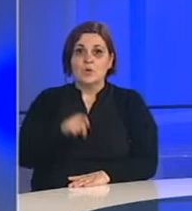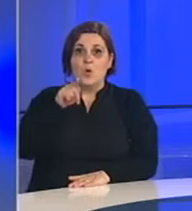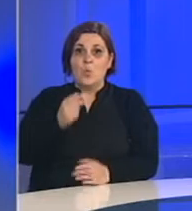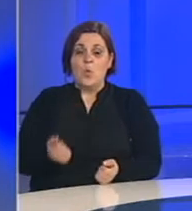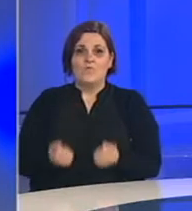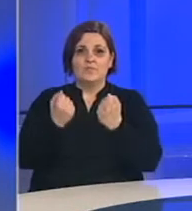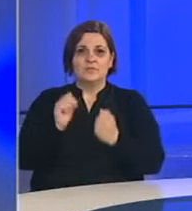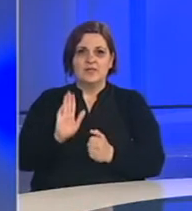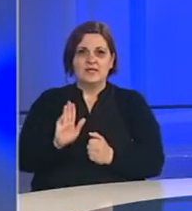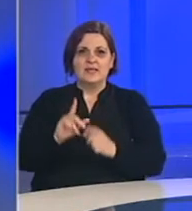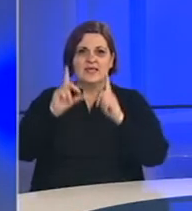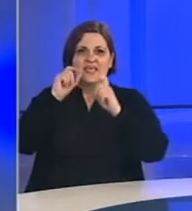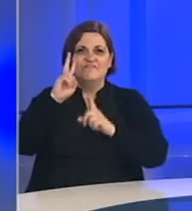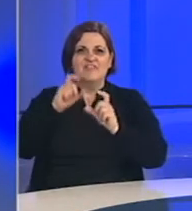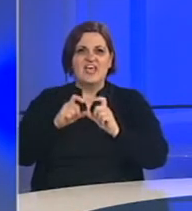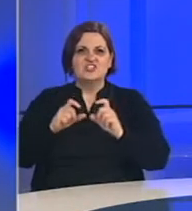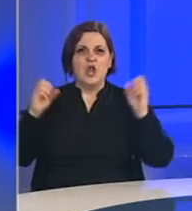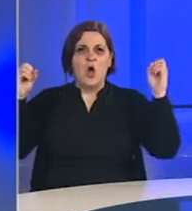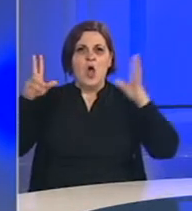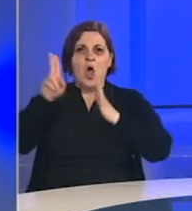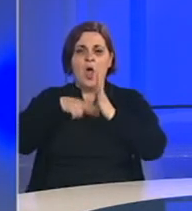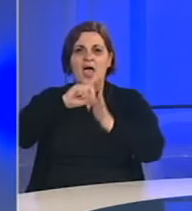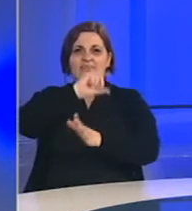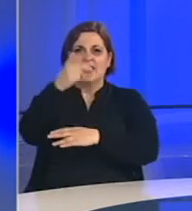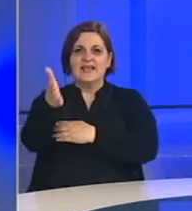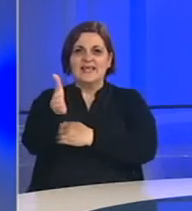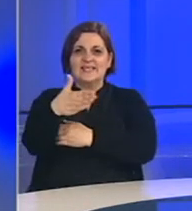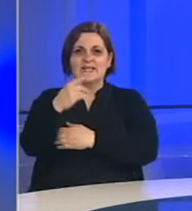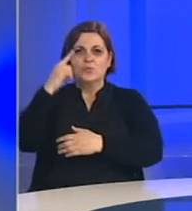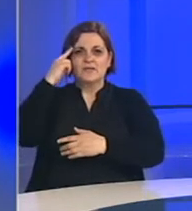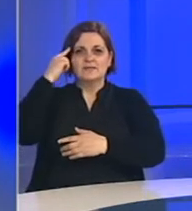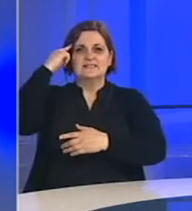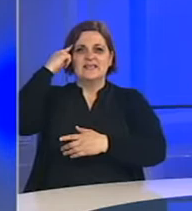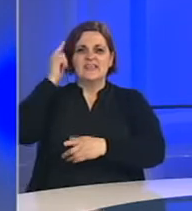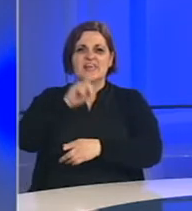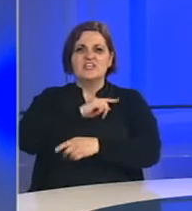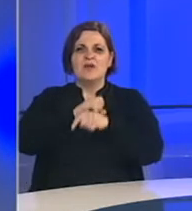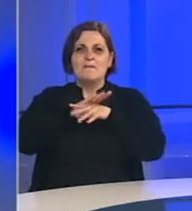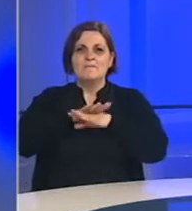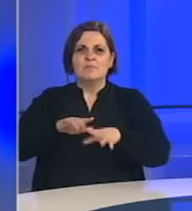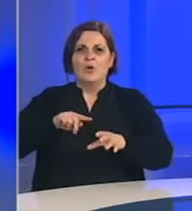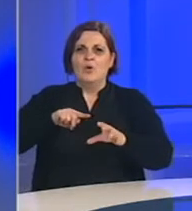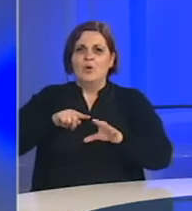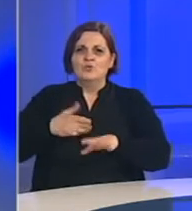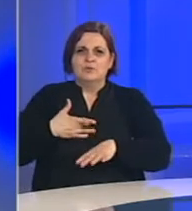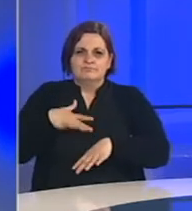ovom teškom trenutku slike vječnice osvjetljene bojama italijanske zastave u znak sjećanja na žrtve pandemije duboko su medirnule i